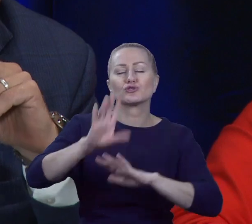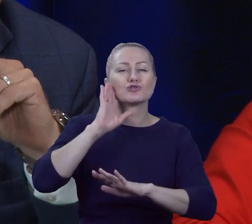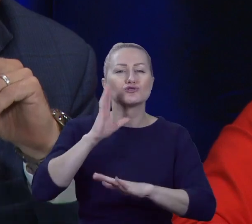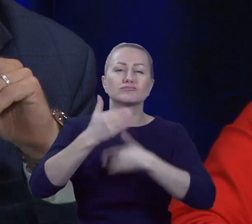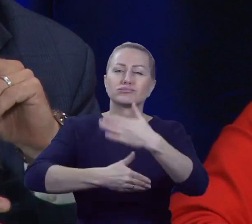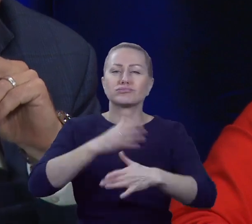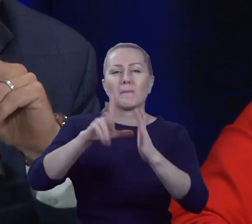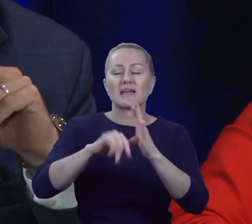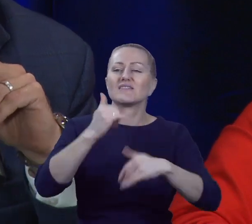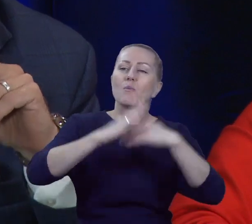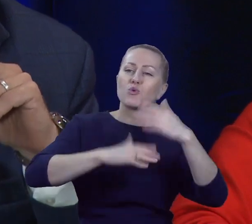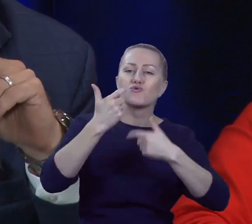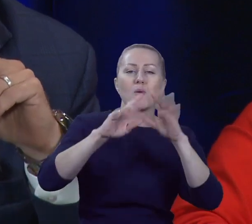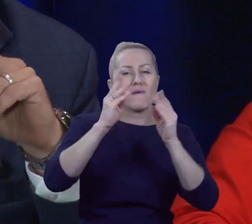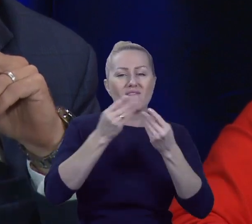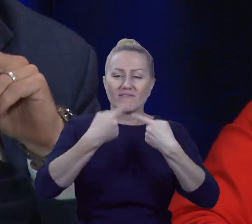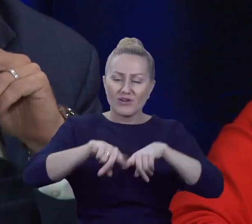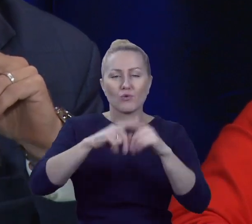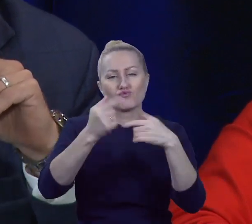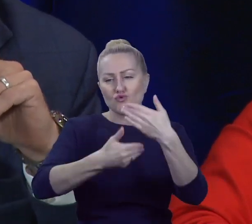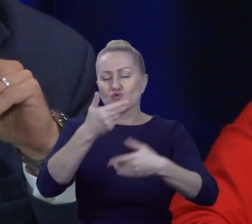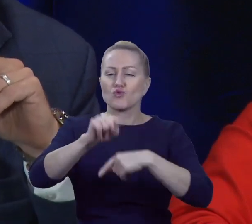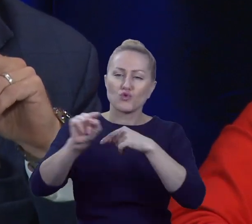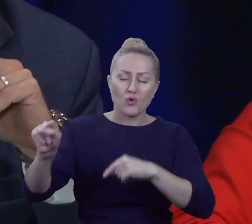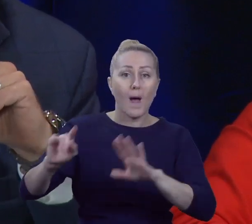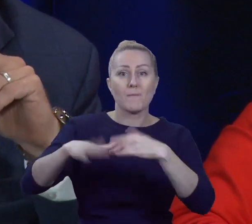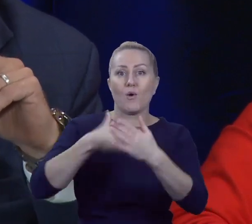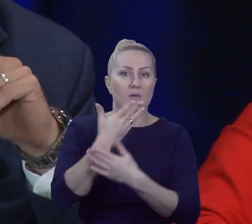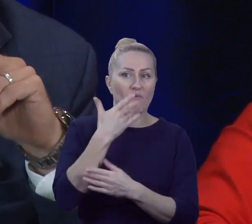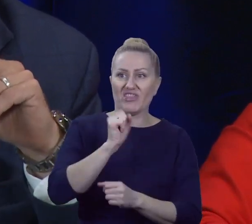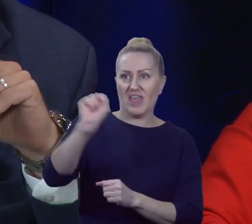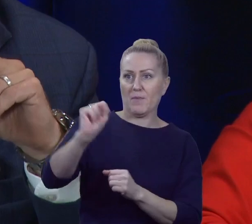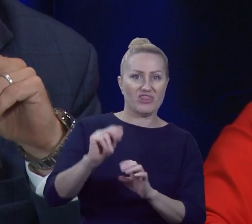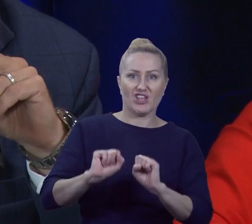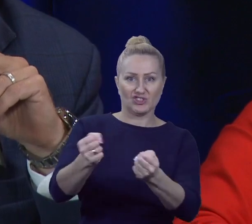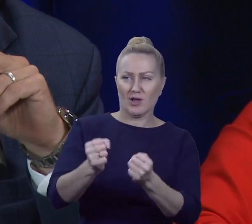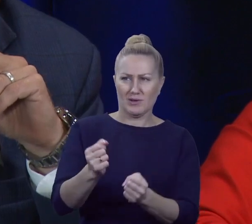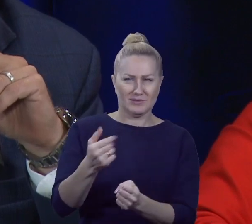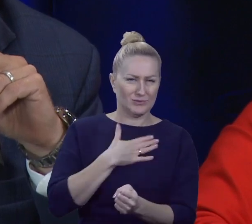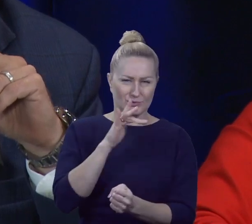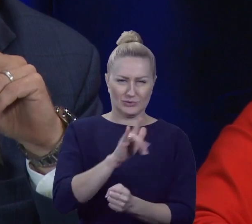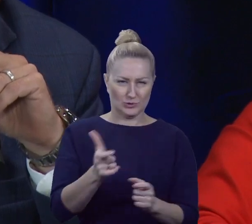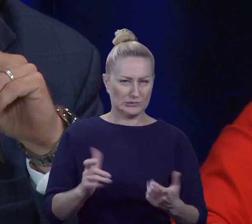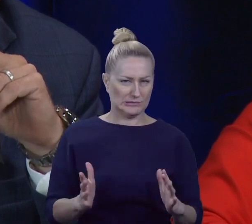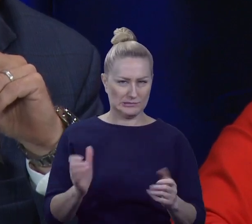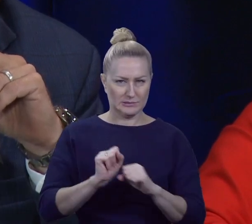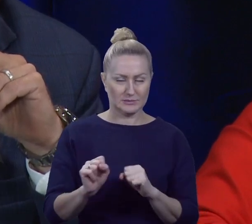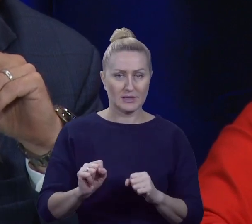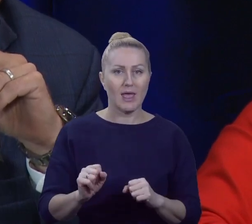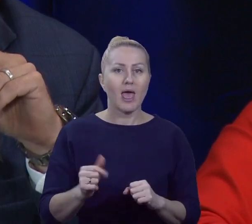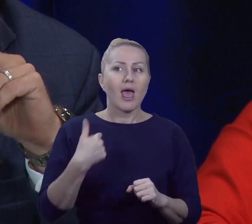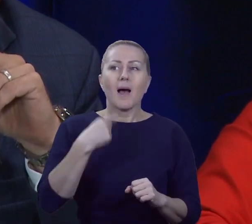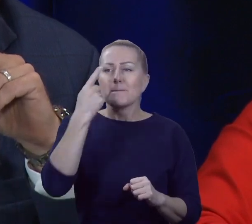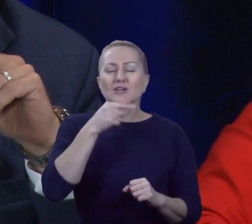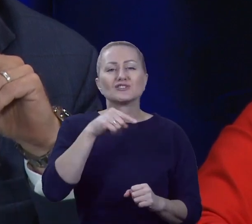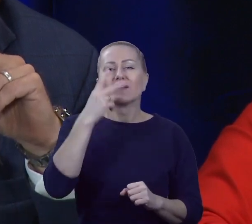inwestycje i to, co się wokół zmienia, a potem mówi, że demokracja nie działa, no to coś jest nie tak. Ja myślę, że to jest kolejny element